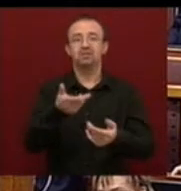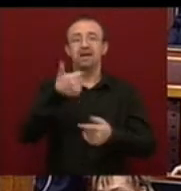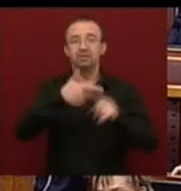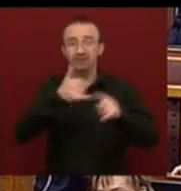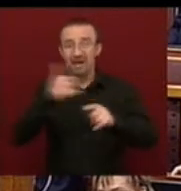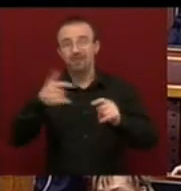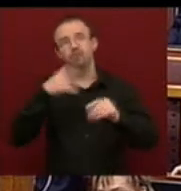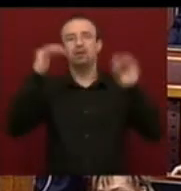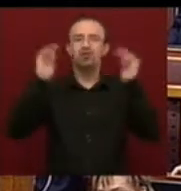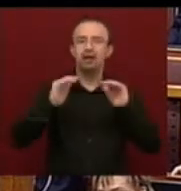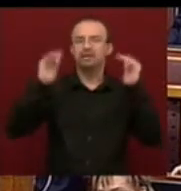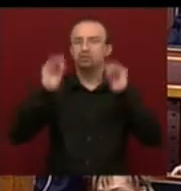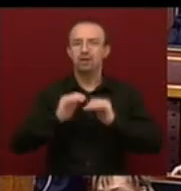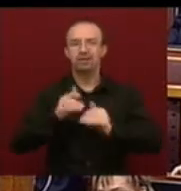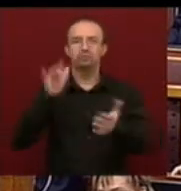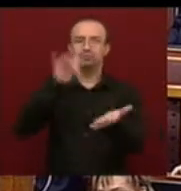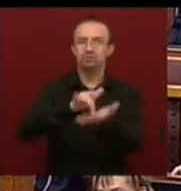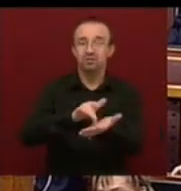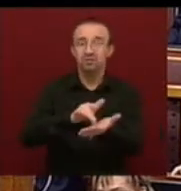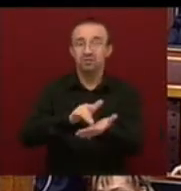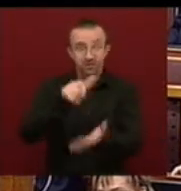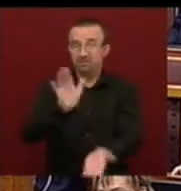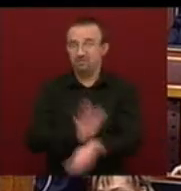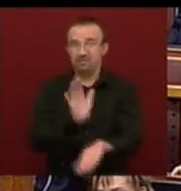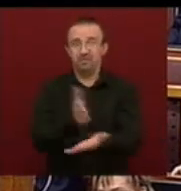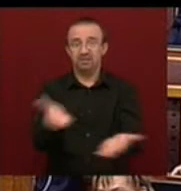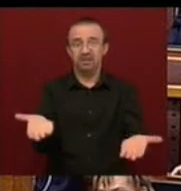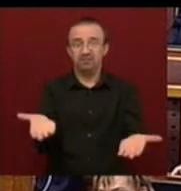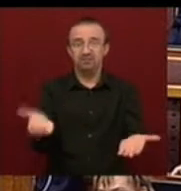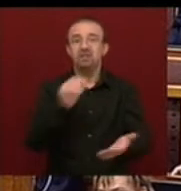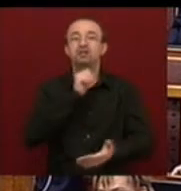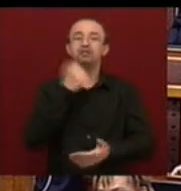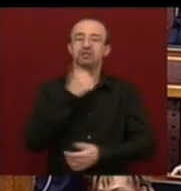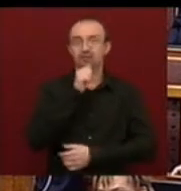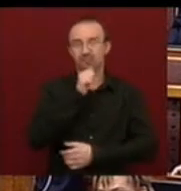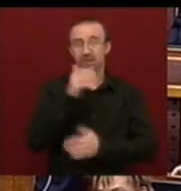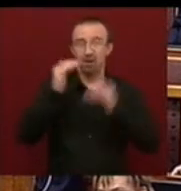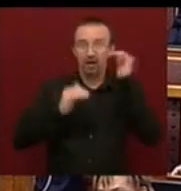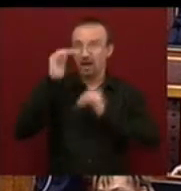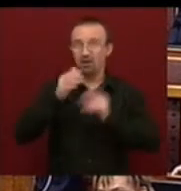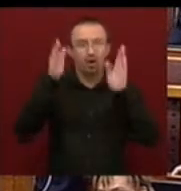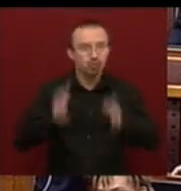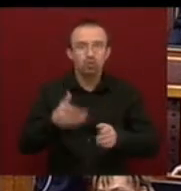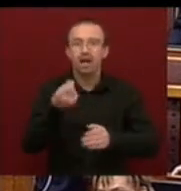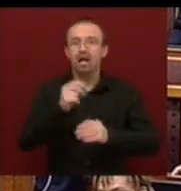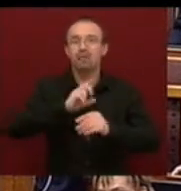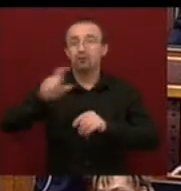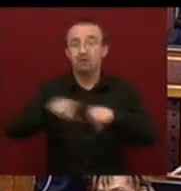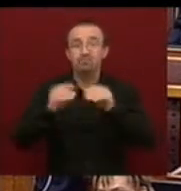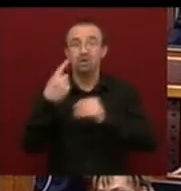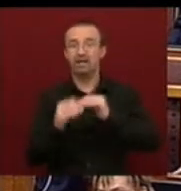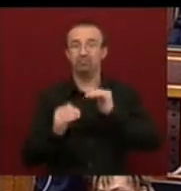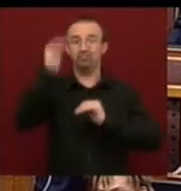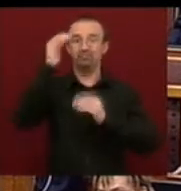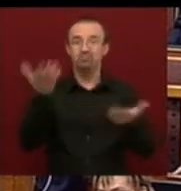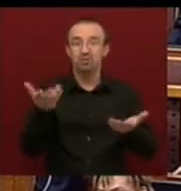csökkentését helyezték fókuszba és cégkereszbe, pont ez bizonyította be. Most mind GDP arányosan, mind abszolút értelemben az államadóság visszanőtt. A